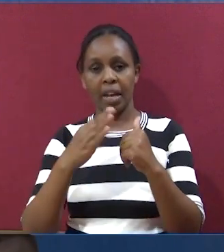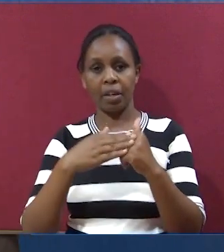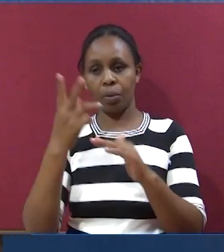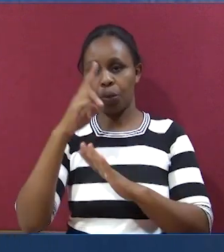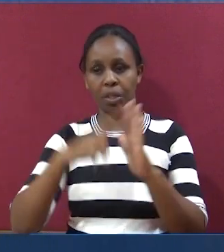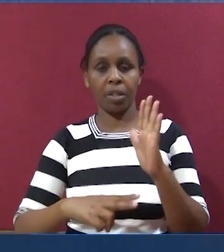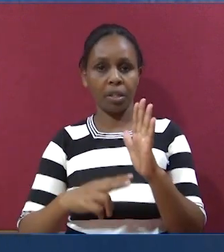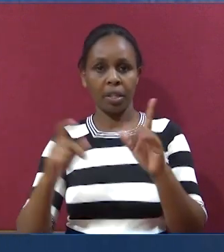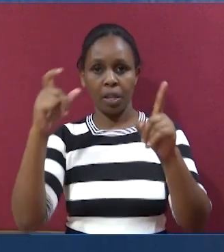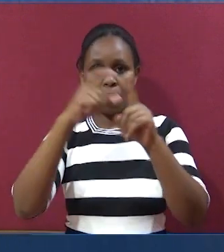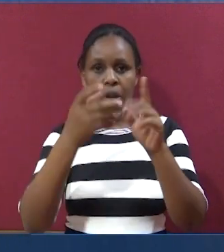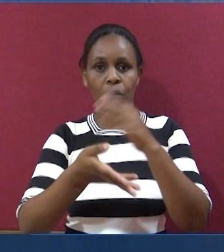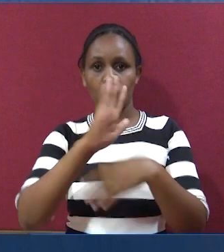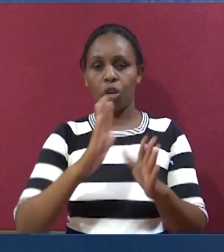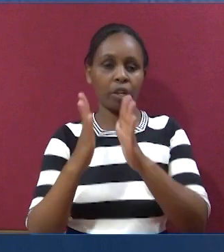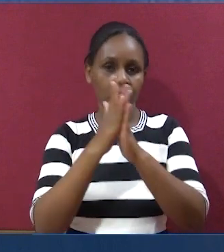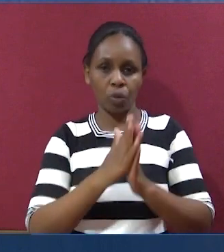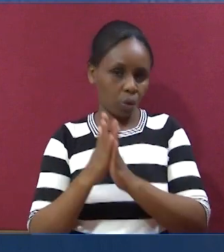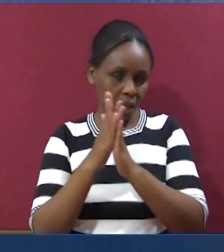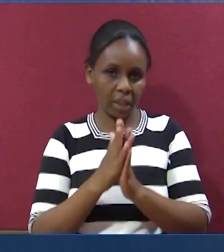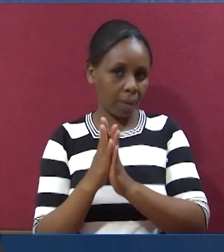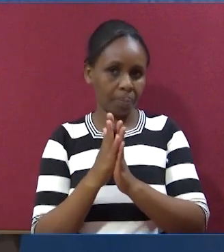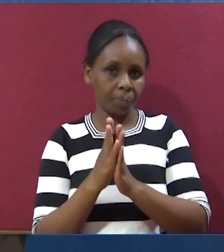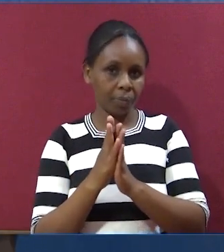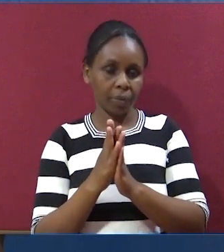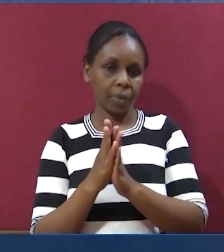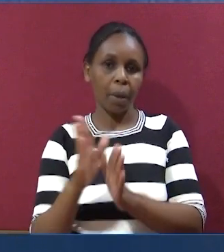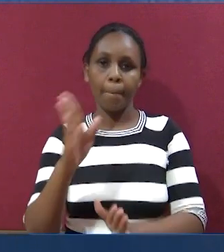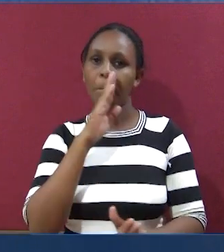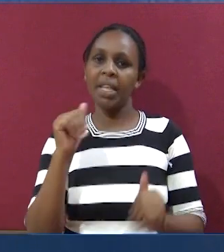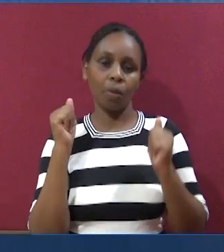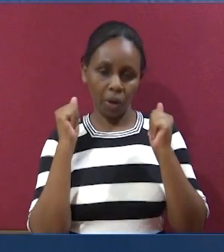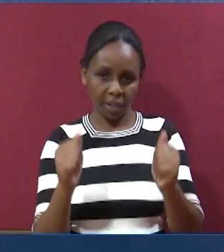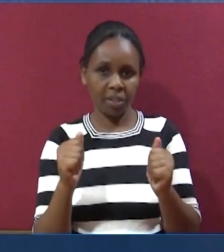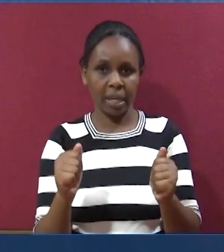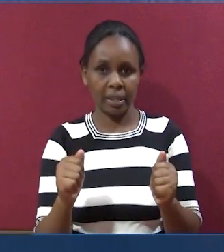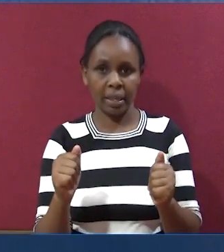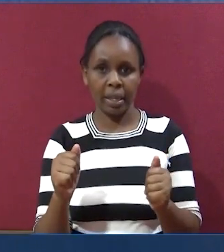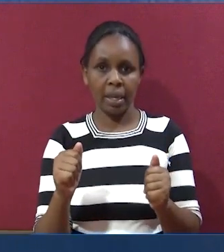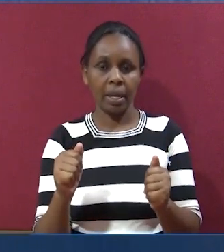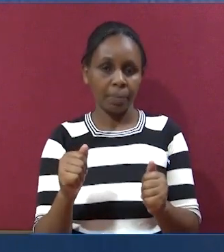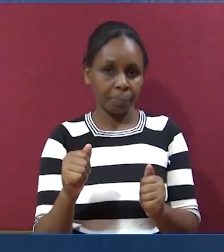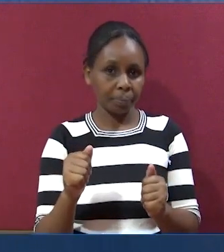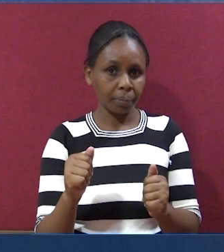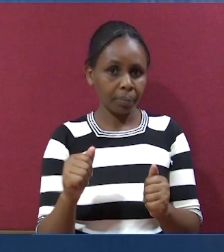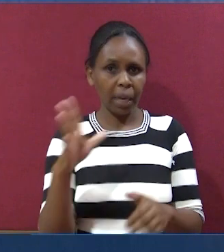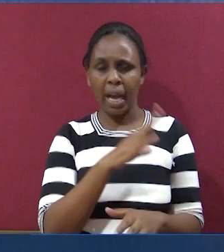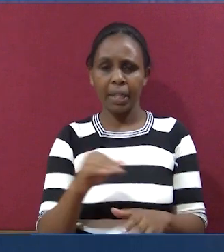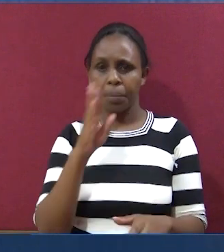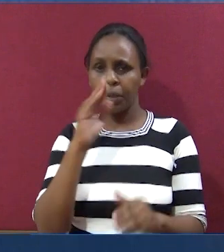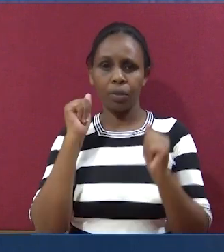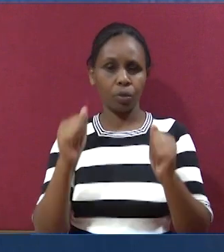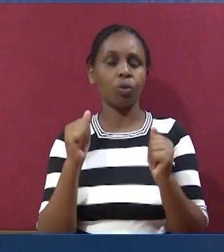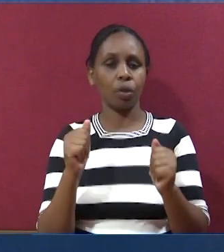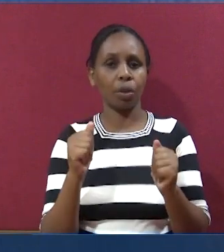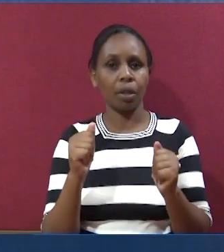tisa. Na tusome neno la buwana kwa pamoja. Uwe na uwe odari na moyo wa